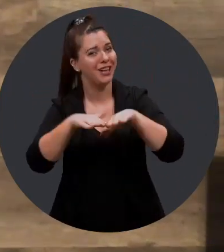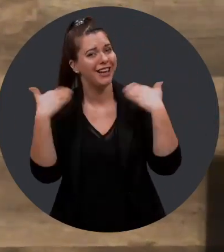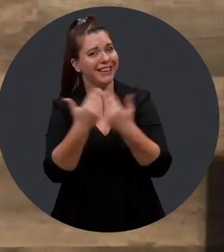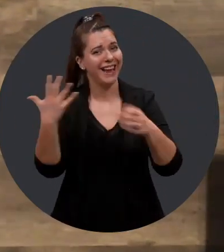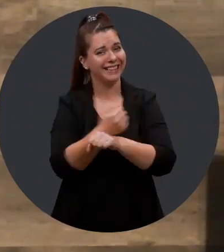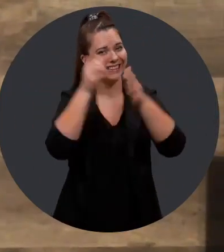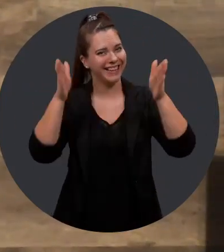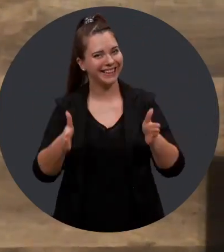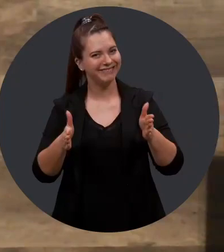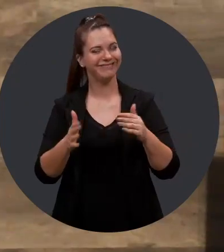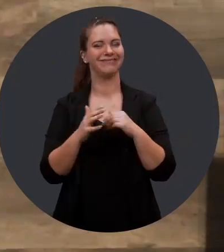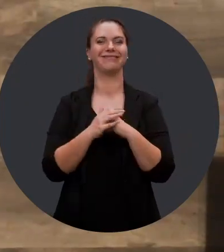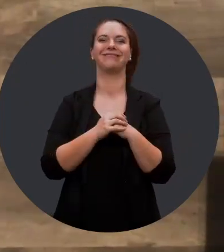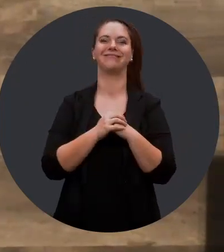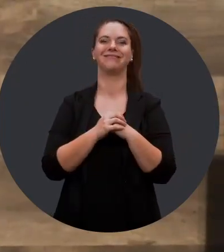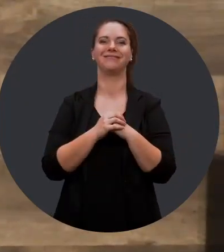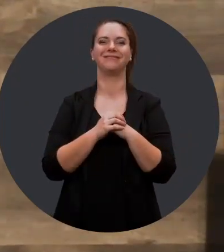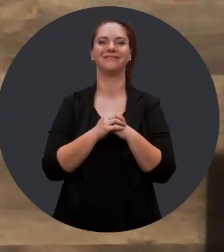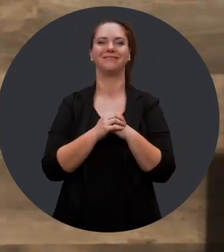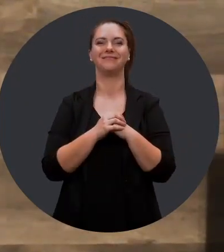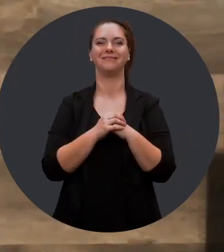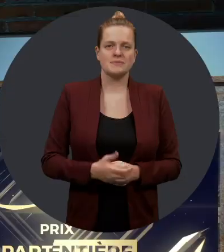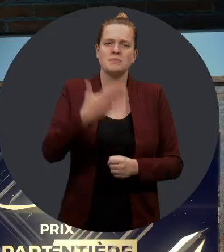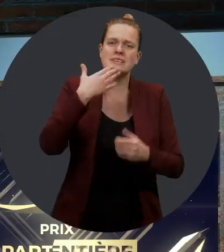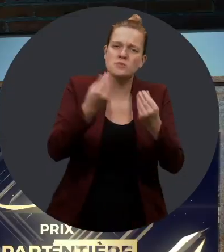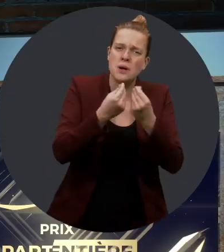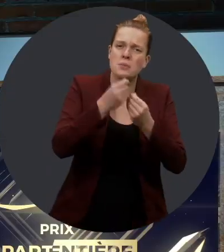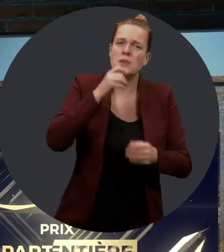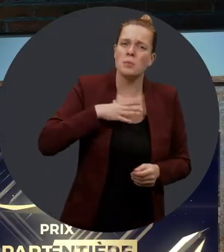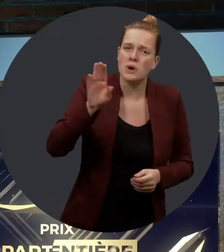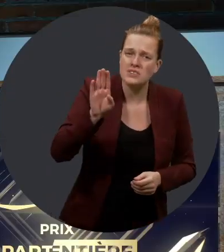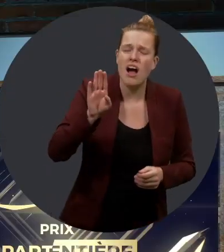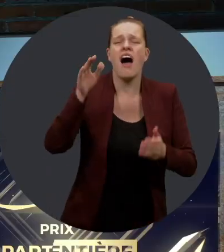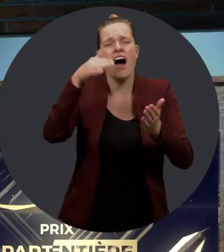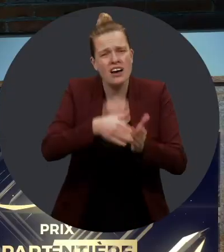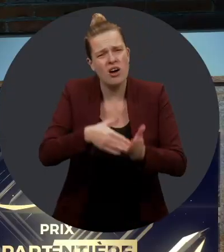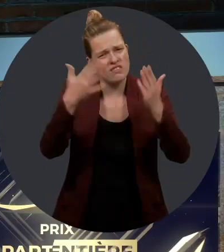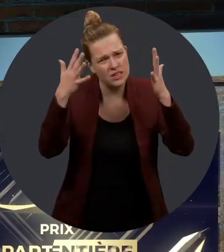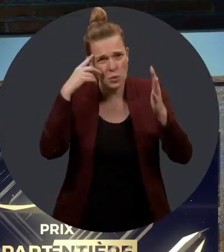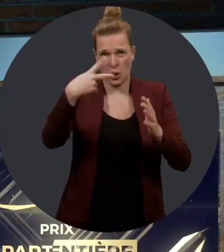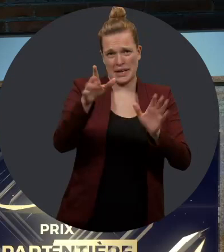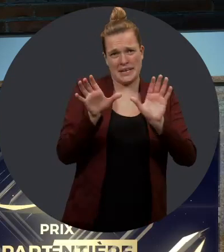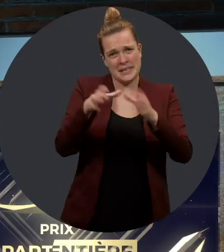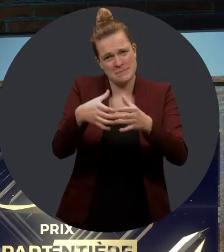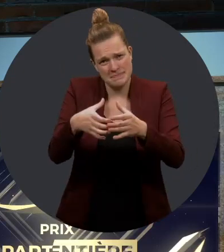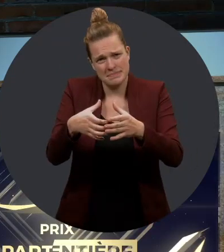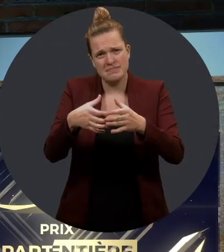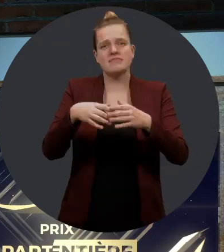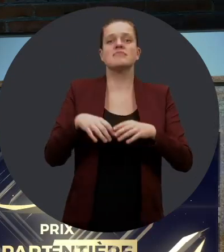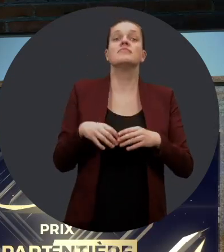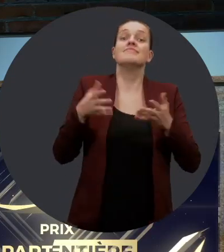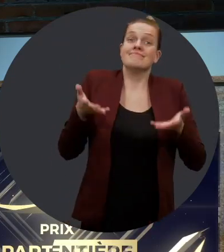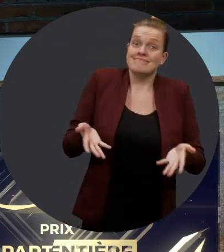notre catégorie et bonne fin de soirée à tous les lauréats. Merci beaucoup, Mme Bissonnette. Et encore une fois, félicitations à toute votre